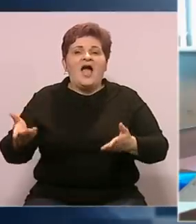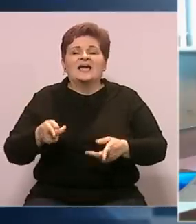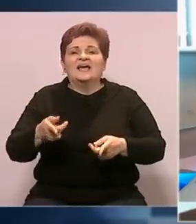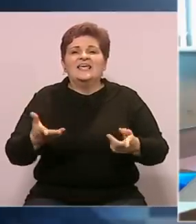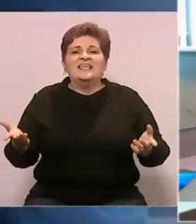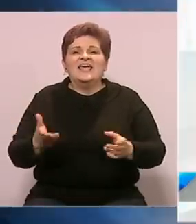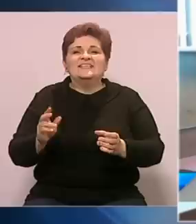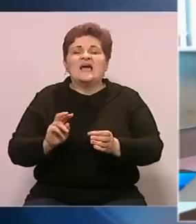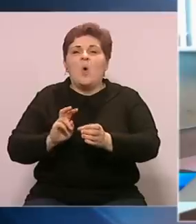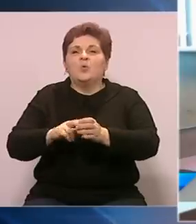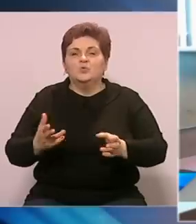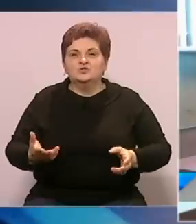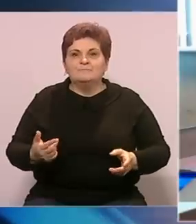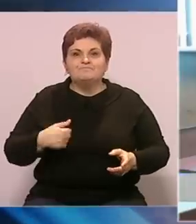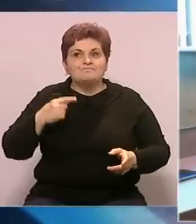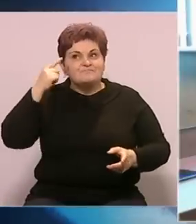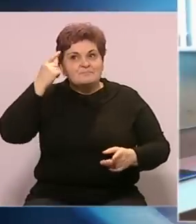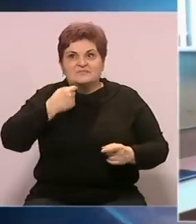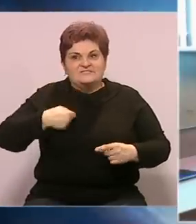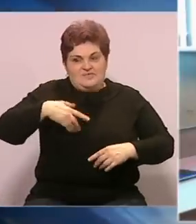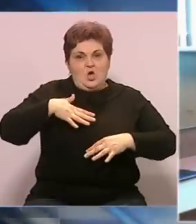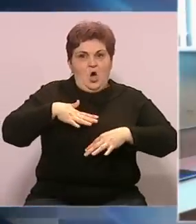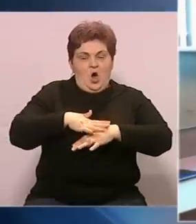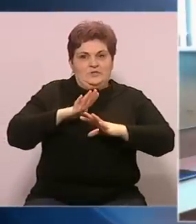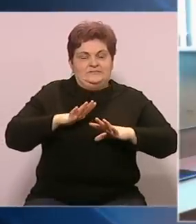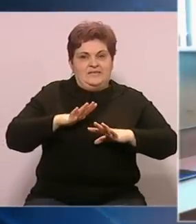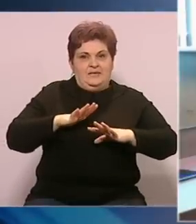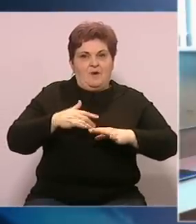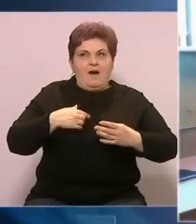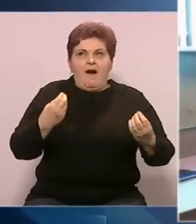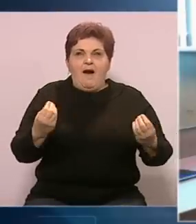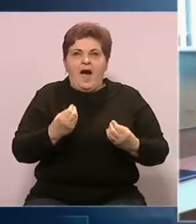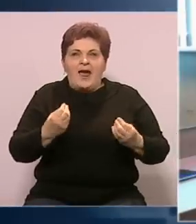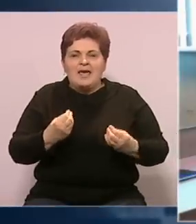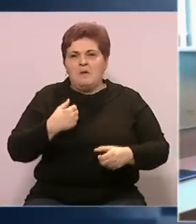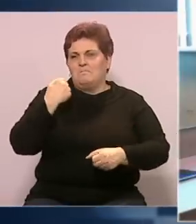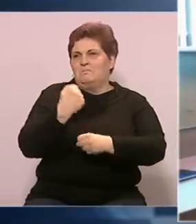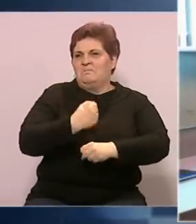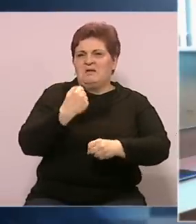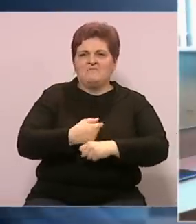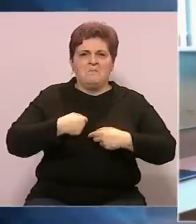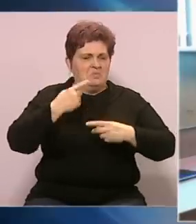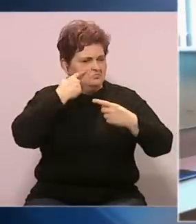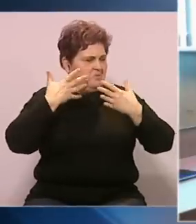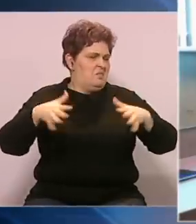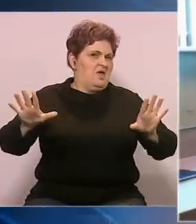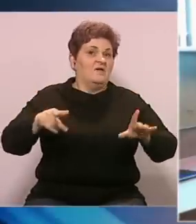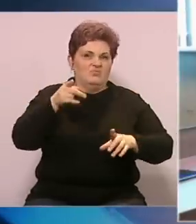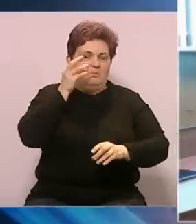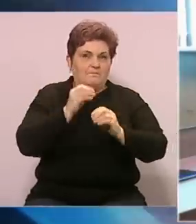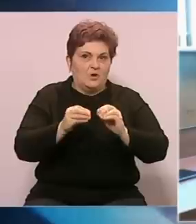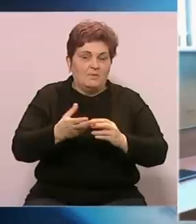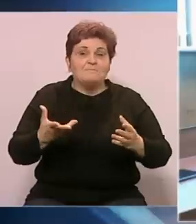uključenje. Mislim da to svi osjetimo, ali da još uvijek se nekako pravimo da to ne vidimo i tu je zapravo i problem.